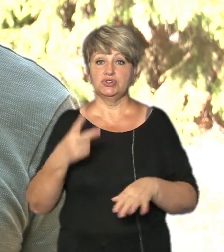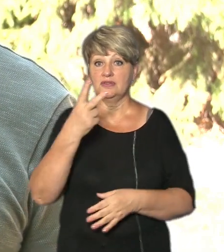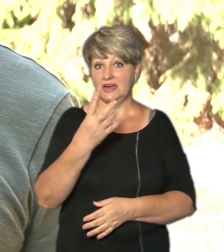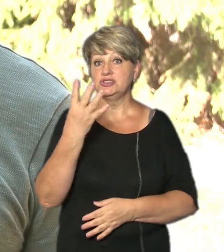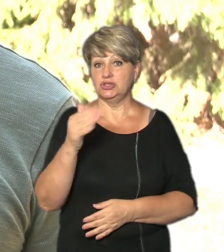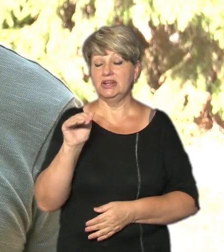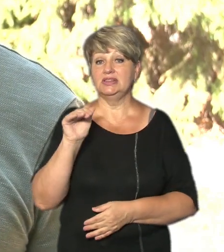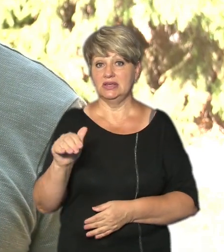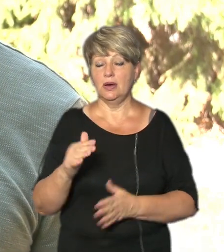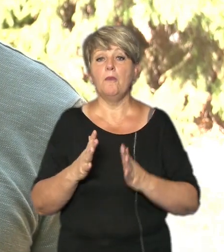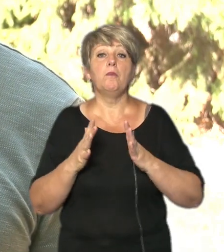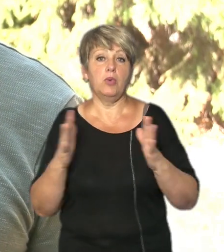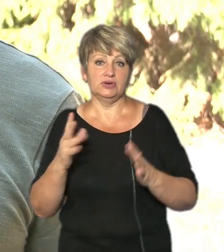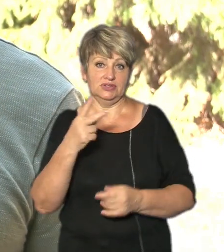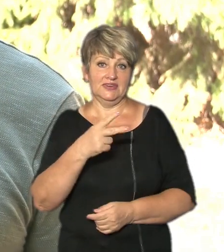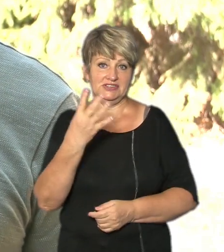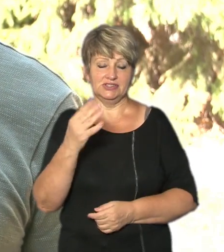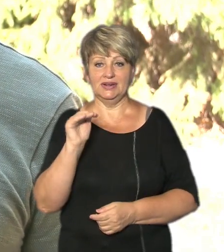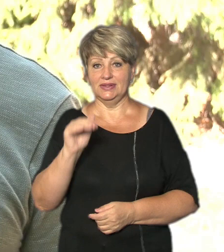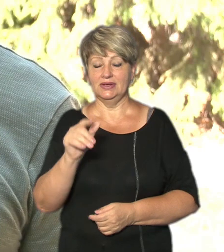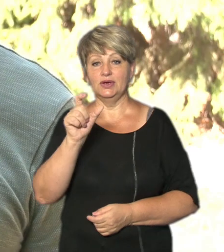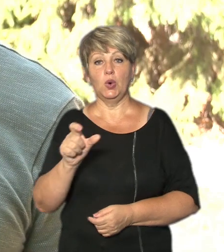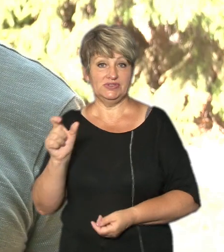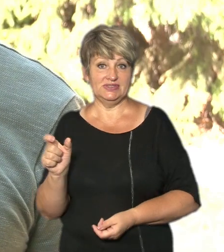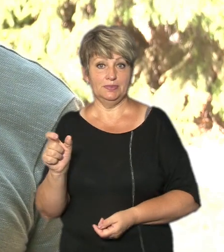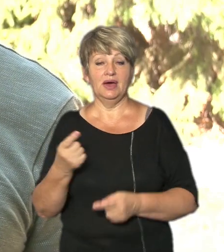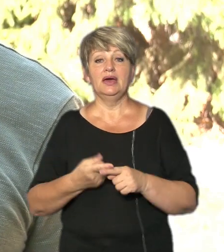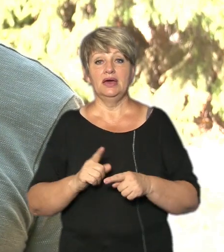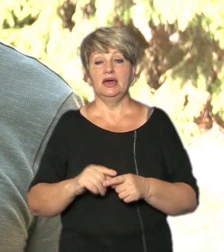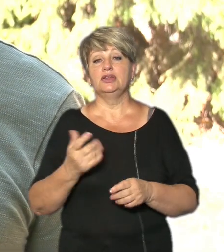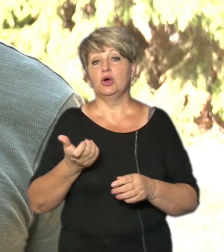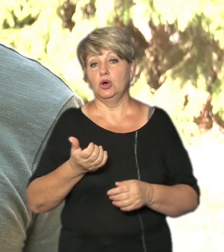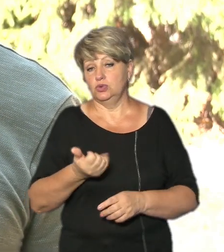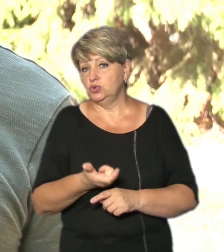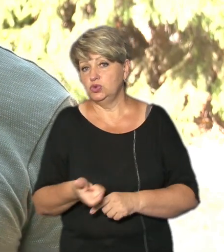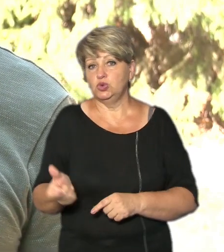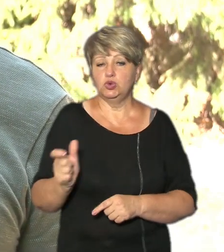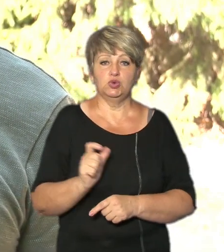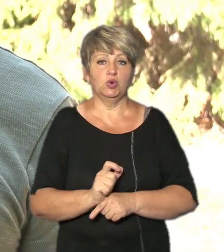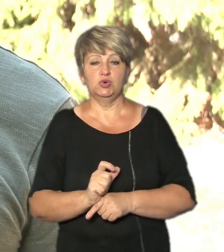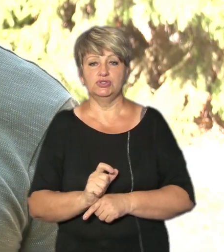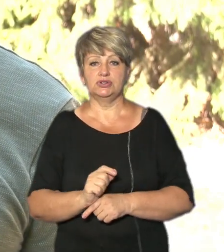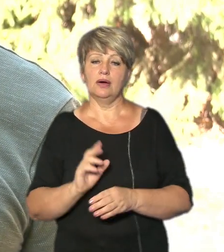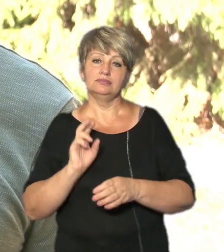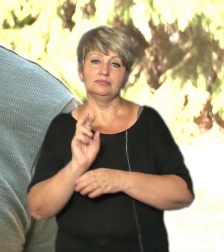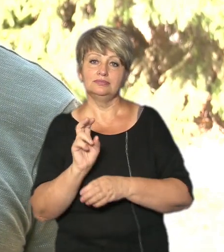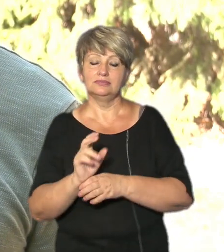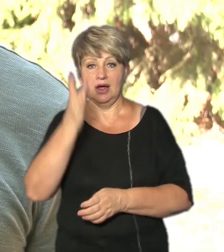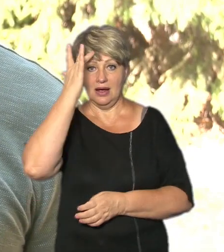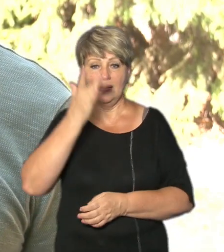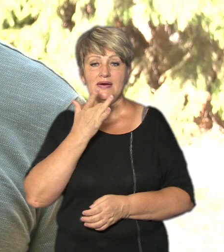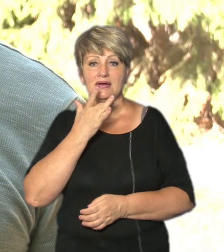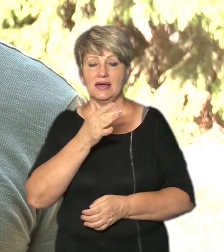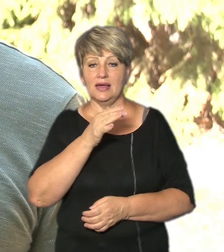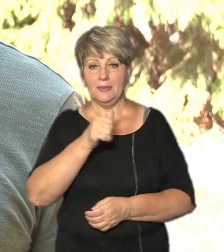тисячі, більше 24 тисяч осіб А це у нас дуже такий насичений за відвідності літній місяць мирного